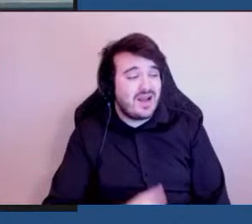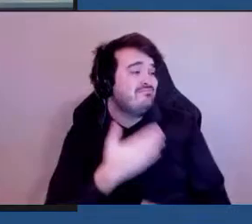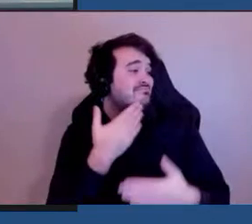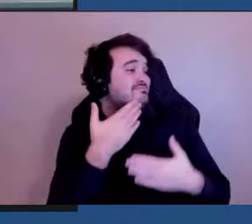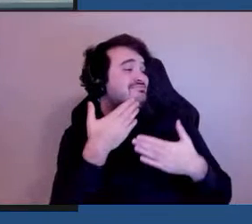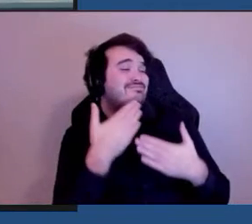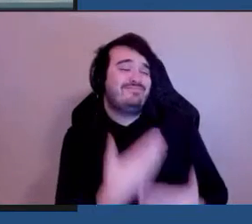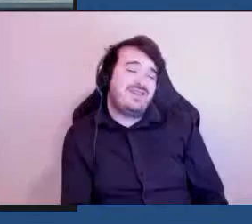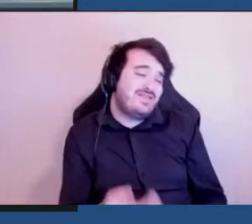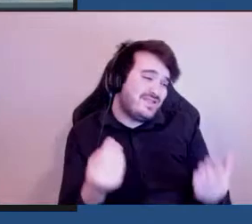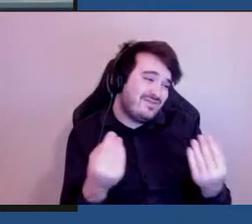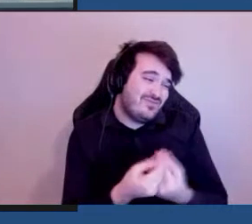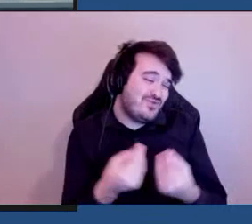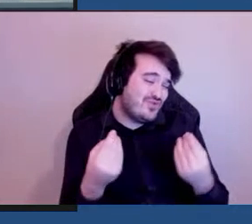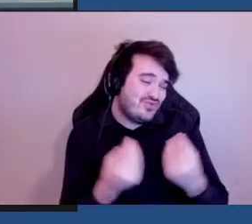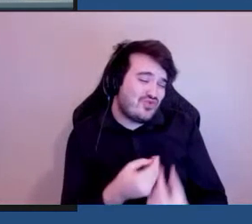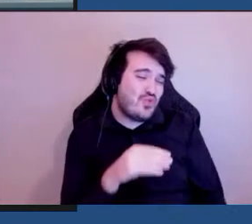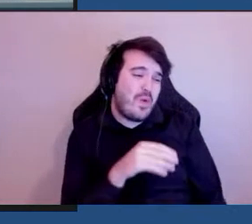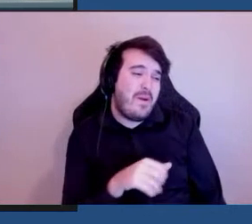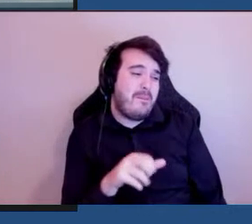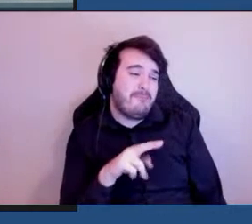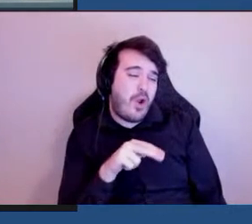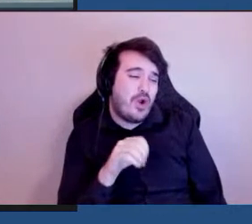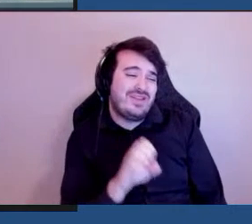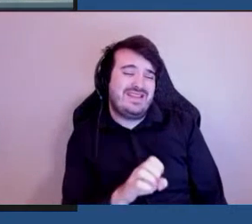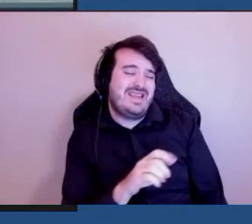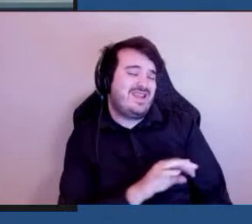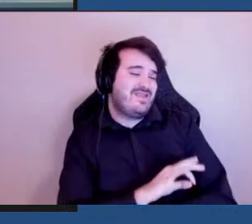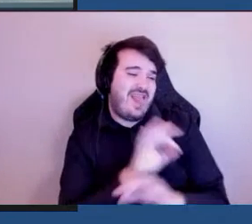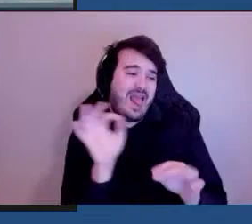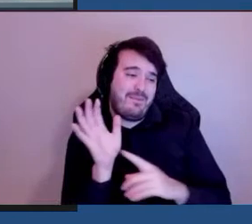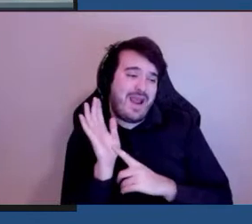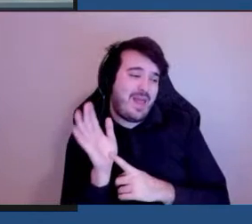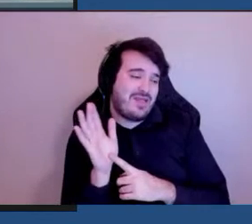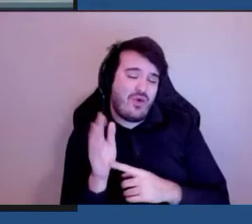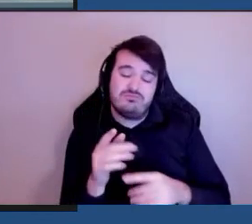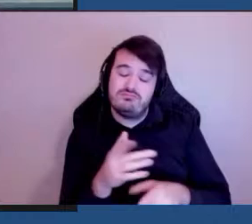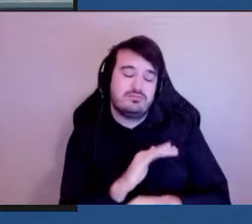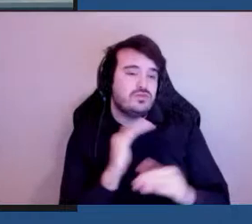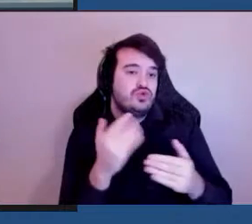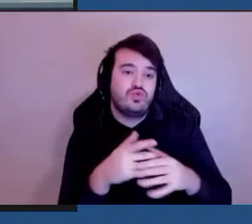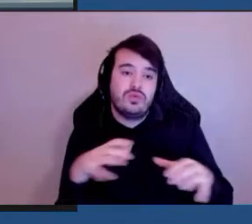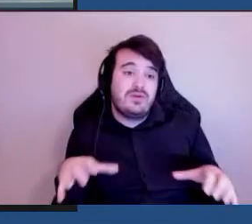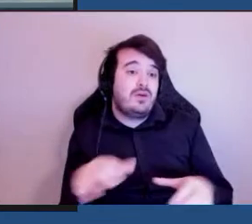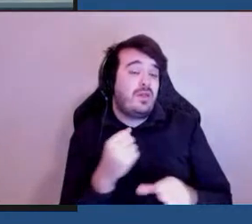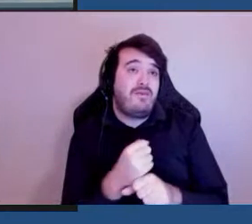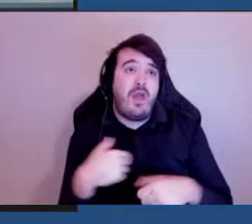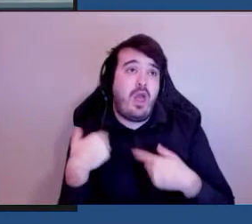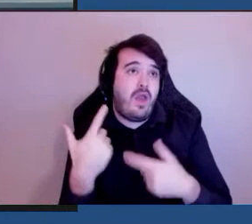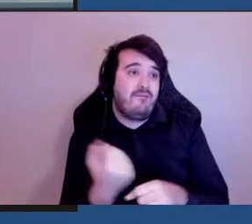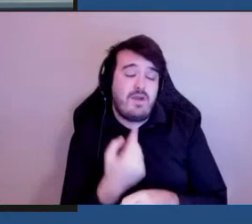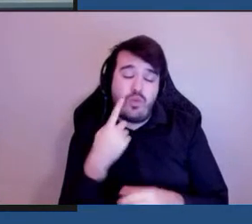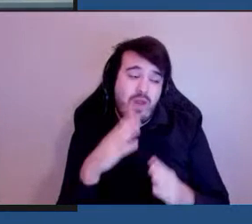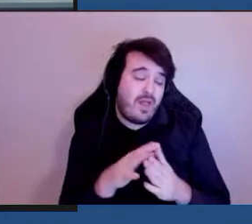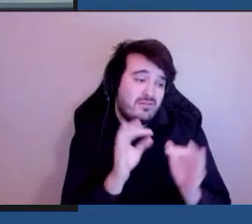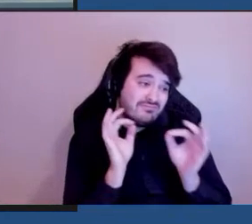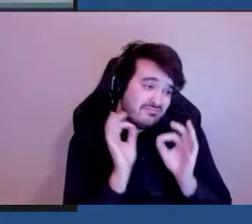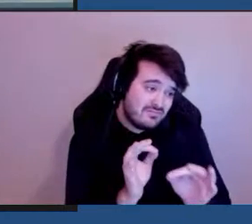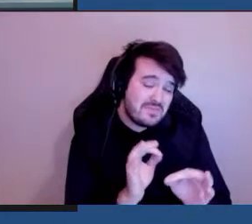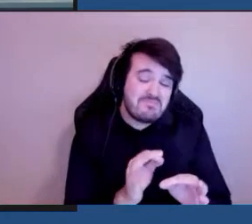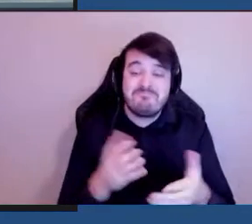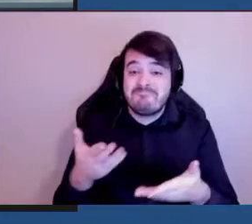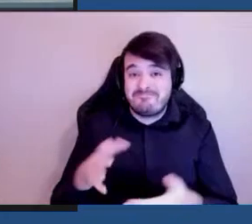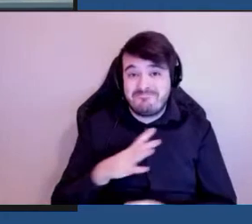Merci beaucoup, Marnie, pour votre excellente présentation et tout le travail que vous faites pour la ville. Nous avons une